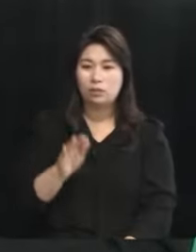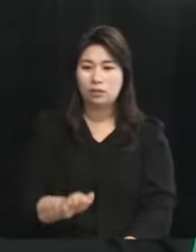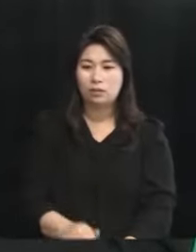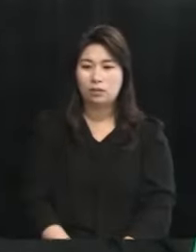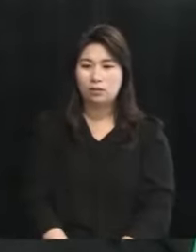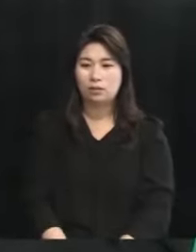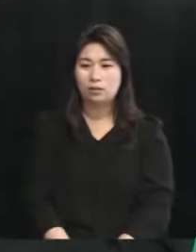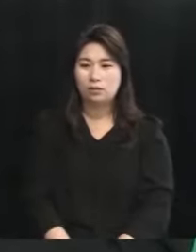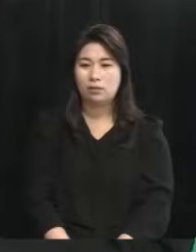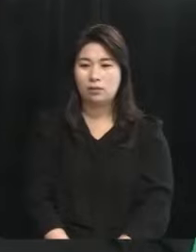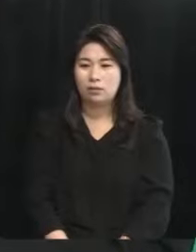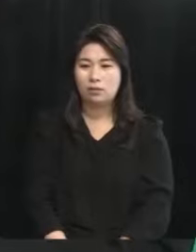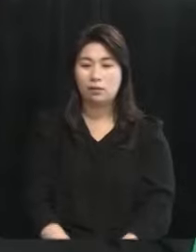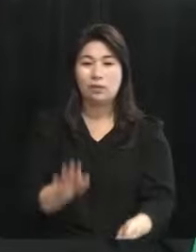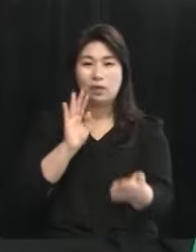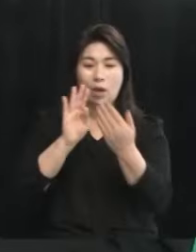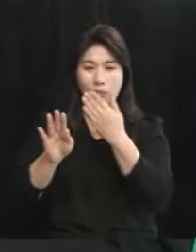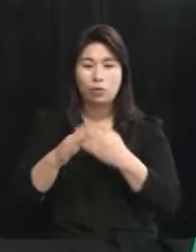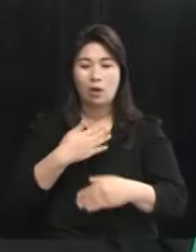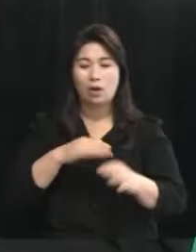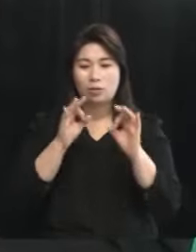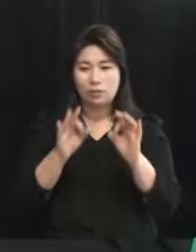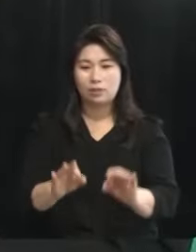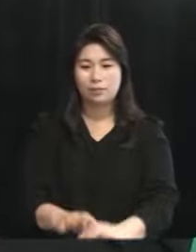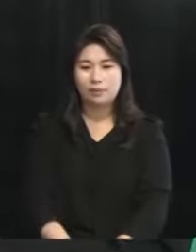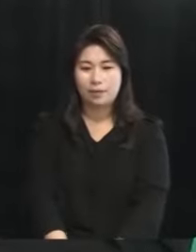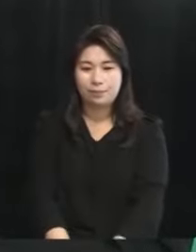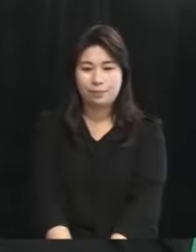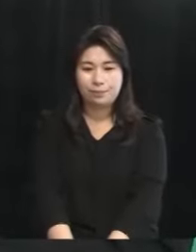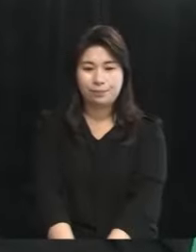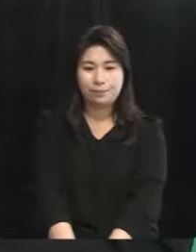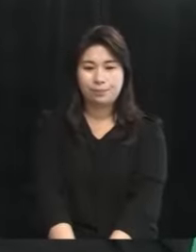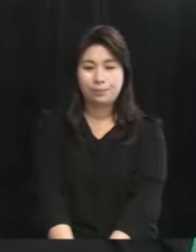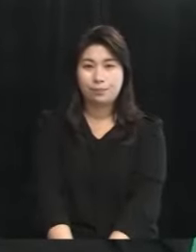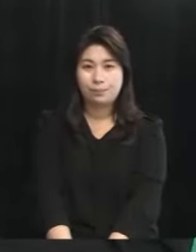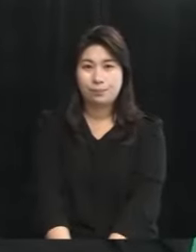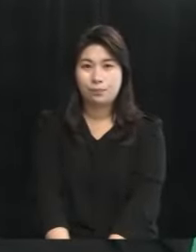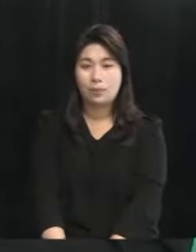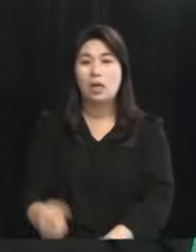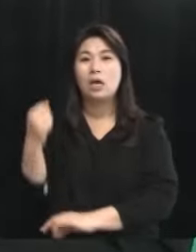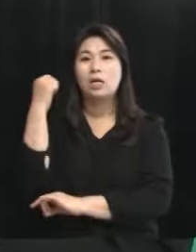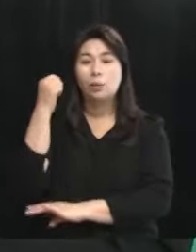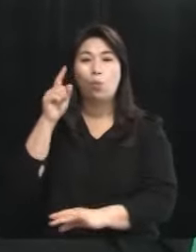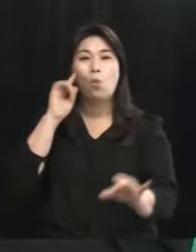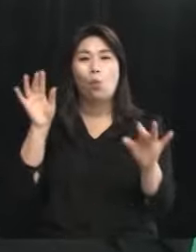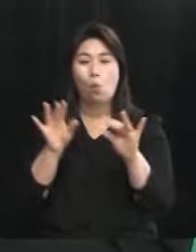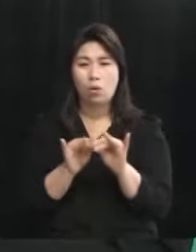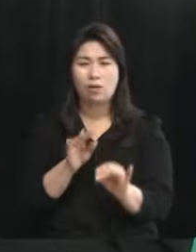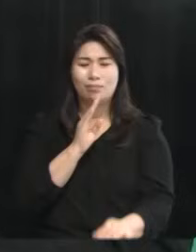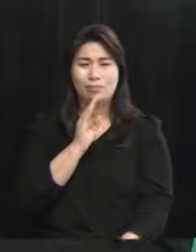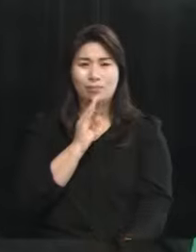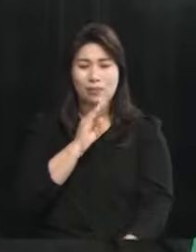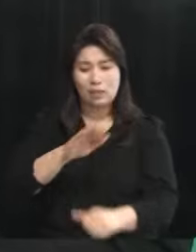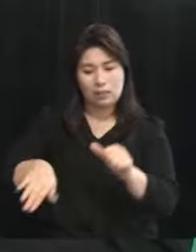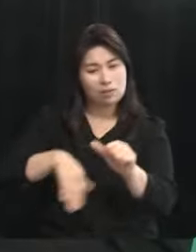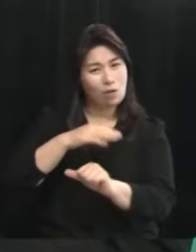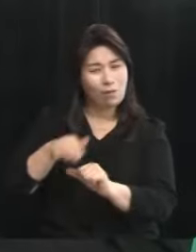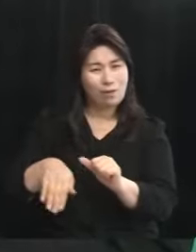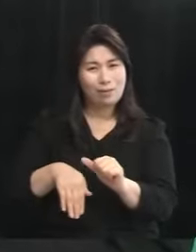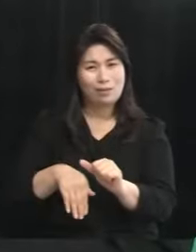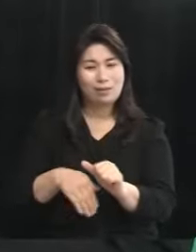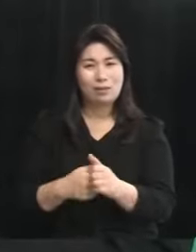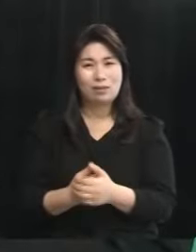그것은 앞으로 살펴보도록 하겠고요 알겠습니다 저는 기본적으로 공감을 합니다 그런데 현실적으로